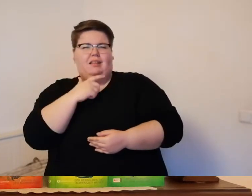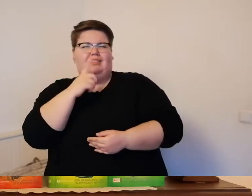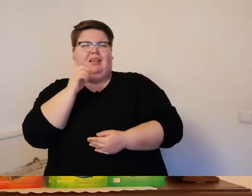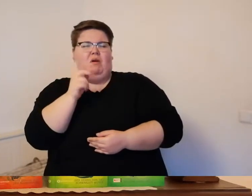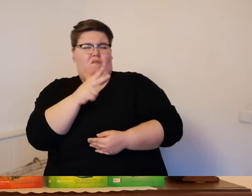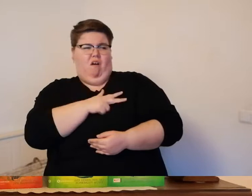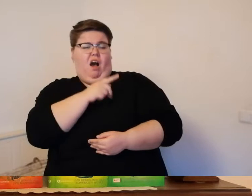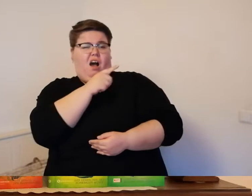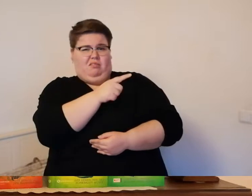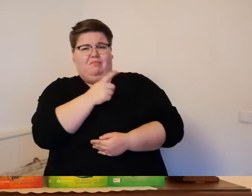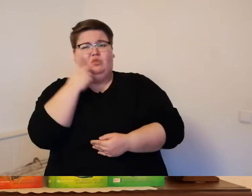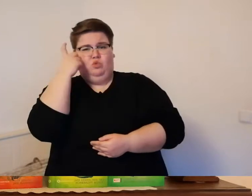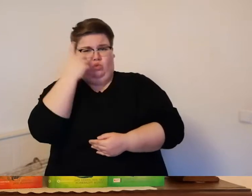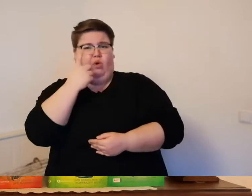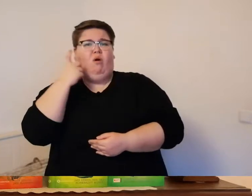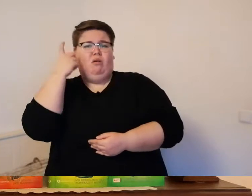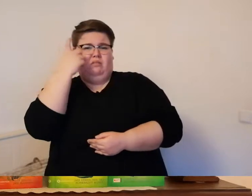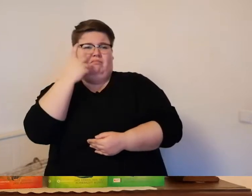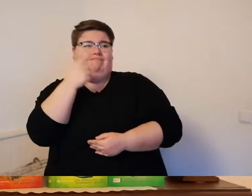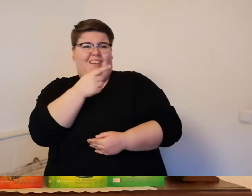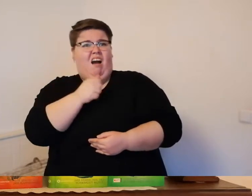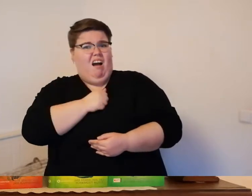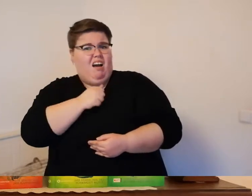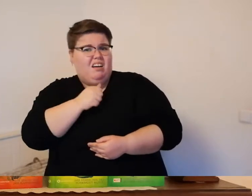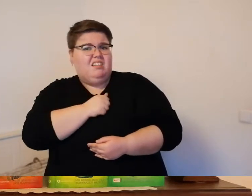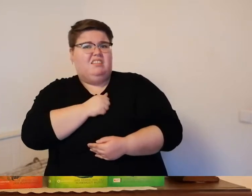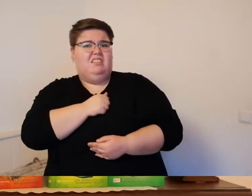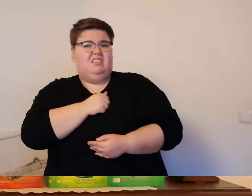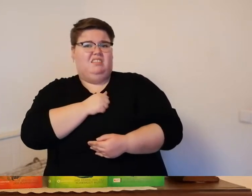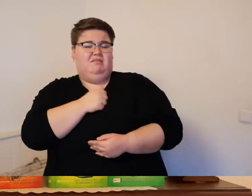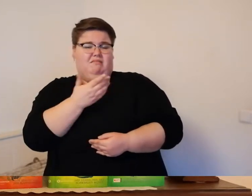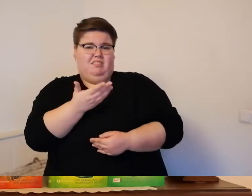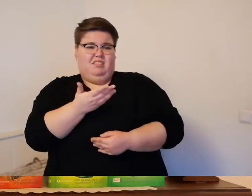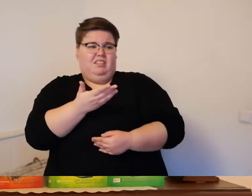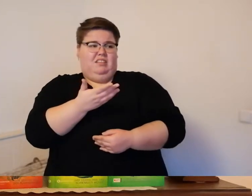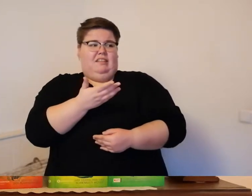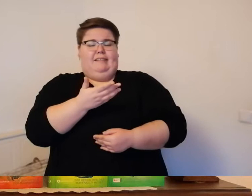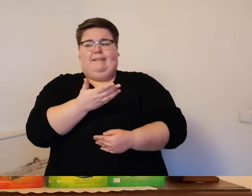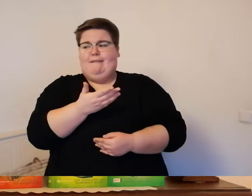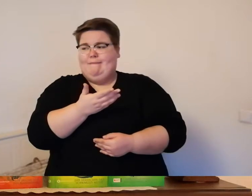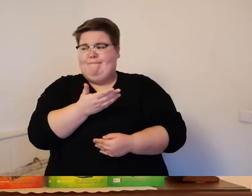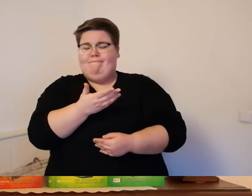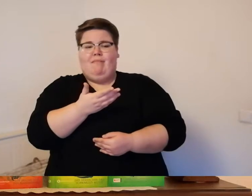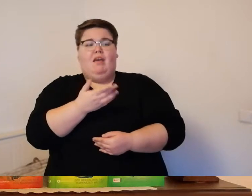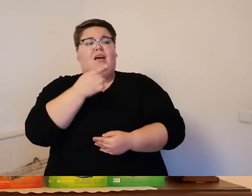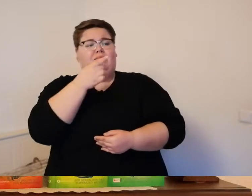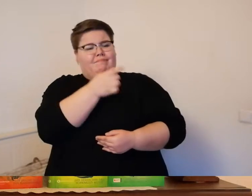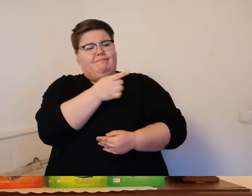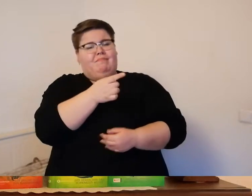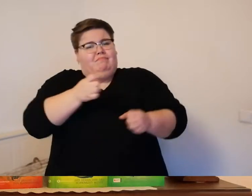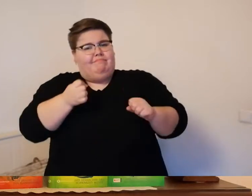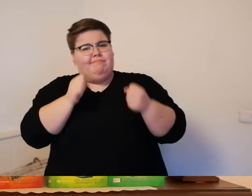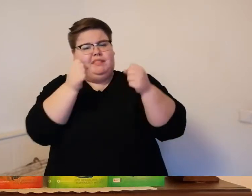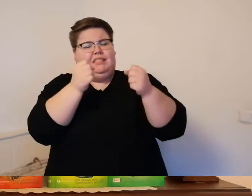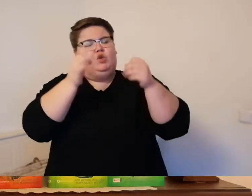machte sich genauso große sorgen um die mädchen auch wenn er es sich nicht anmerken ließ und es war gut